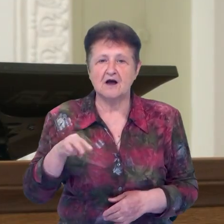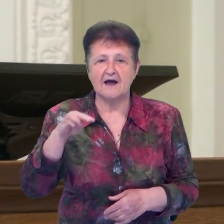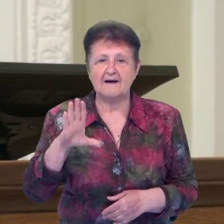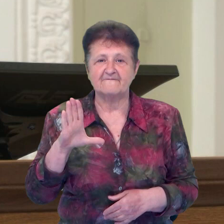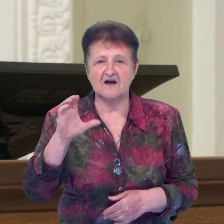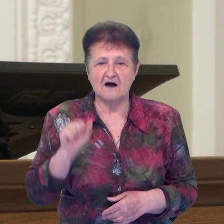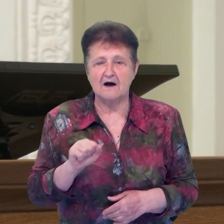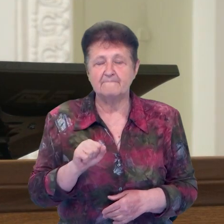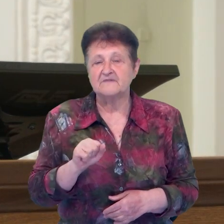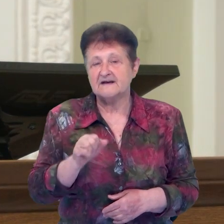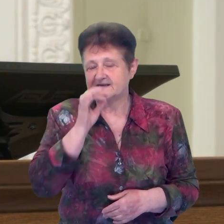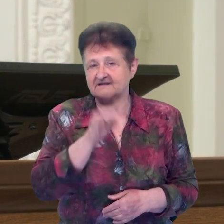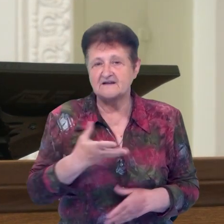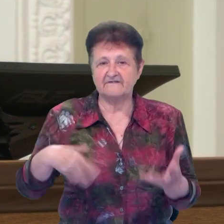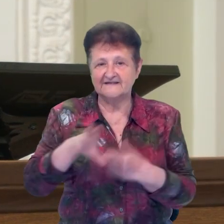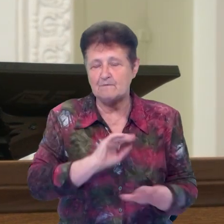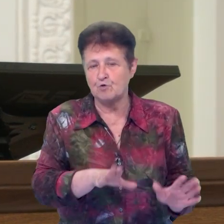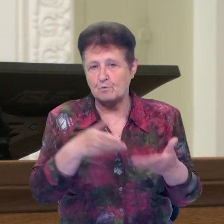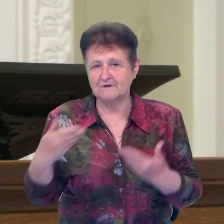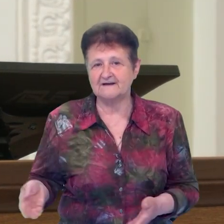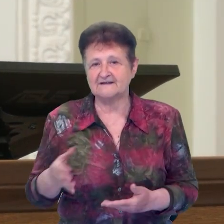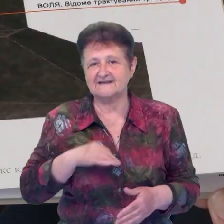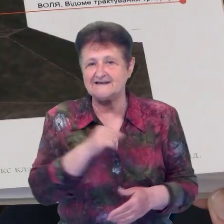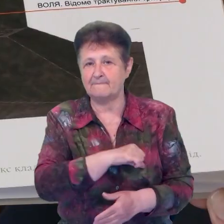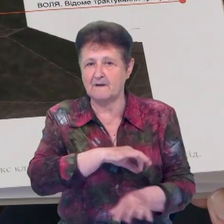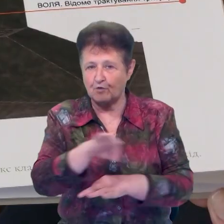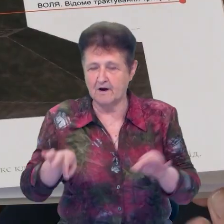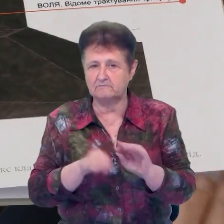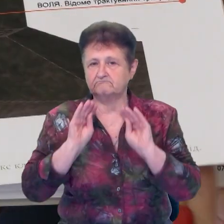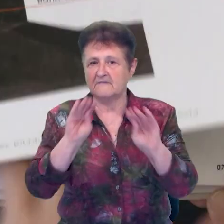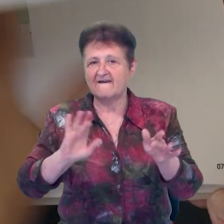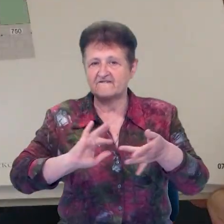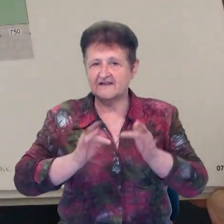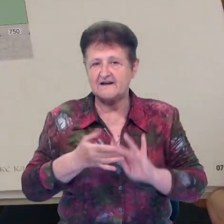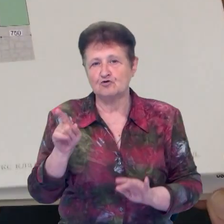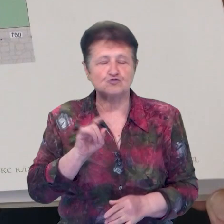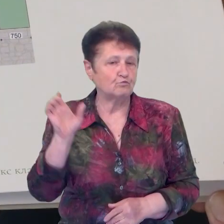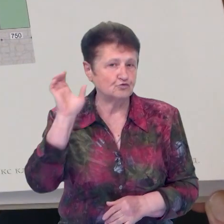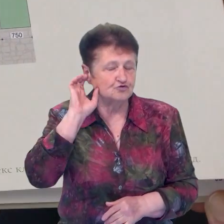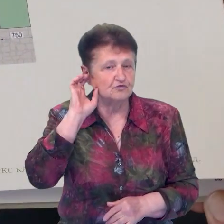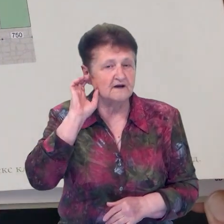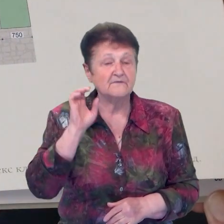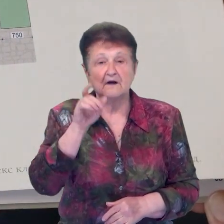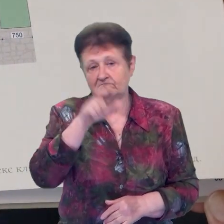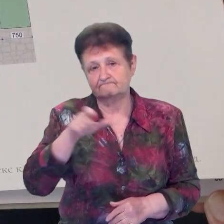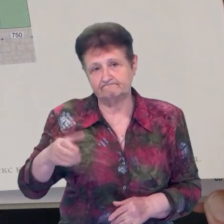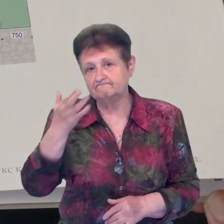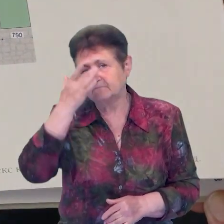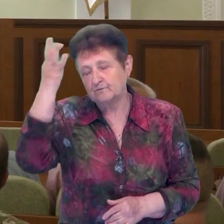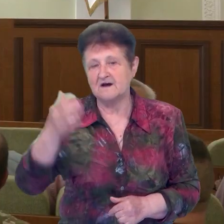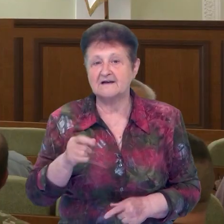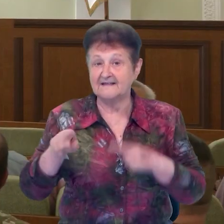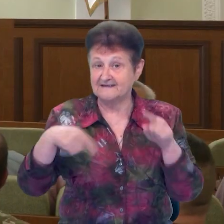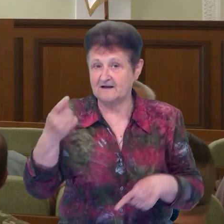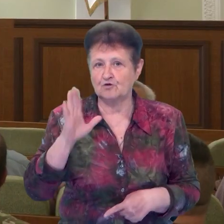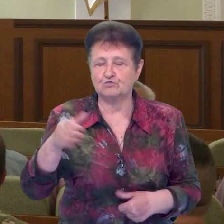МВА Дмитро Брижинський сказав, що всі пропозиції та самі проєкти викладуть в інтернеті, щоб почути думки людей. Наприкінці наступного тижня буде